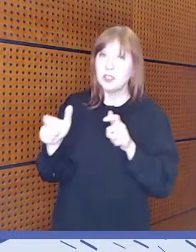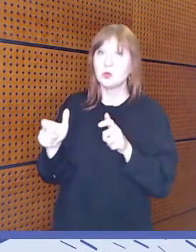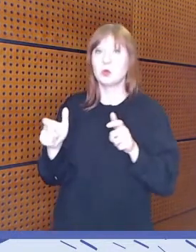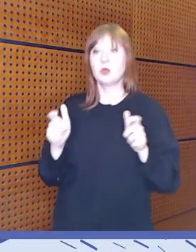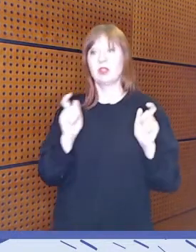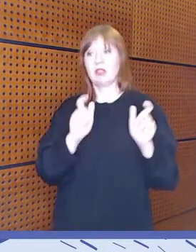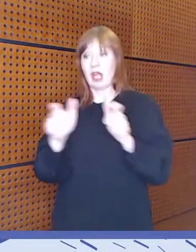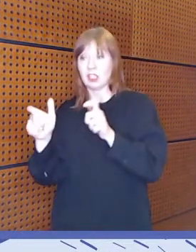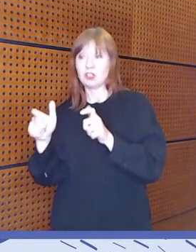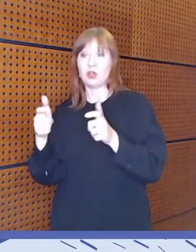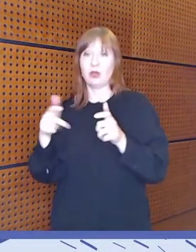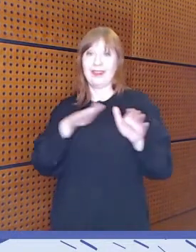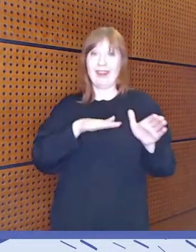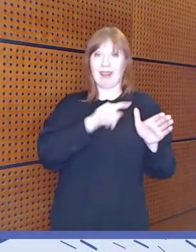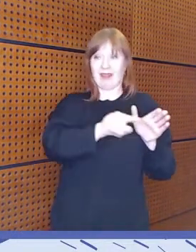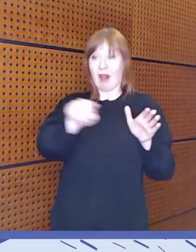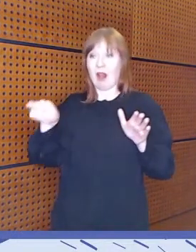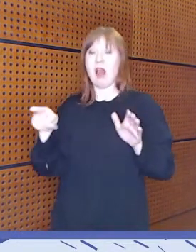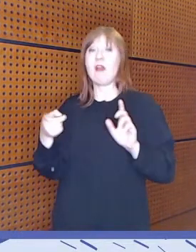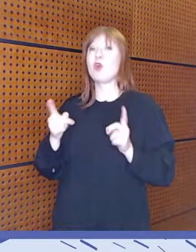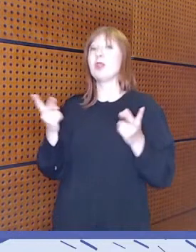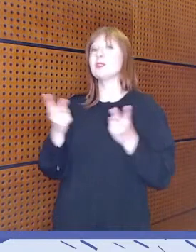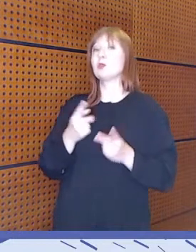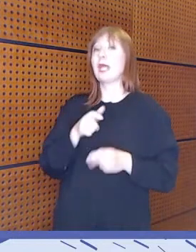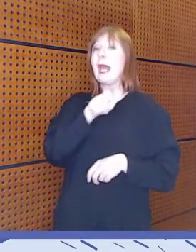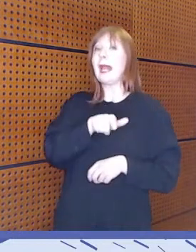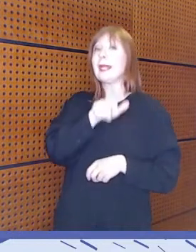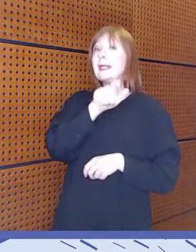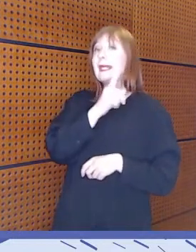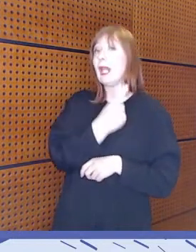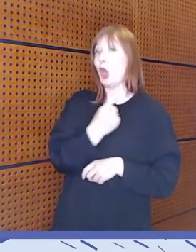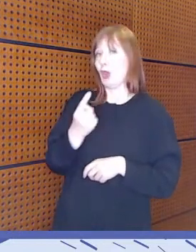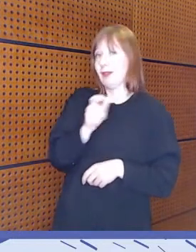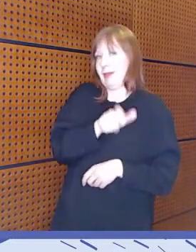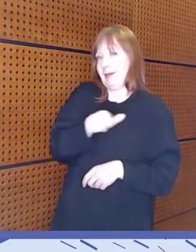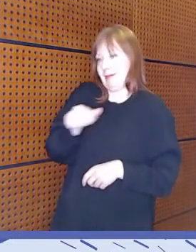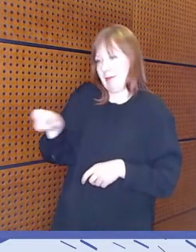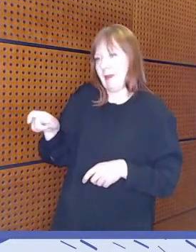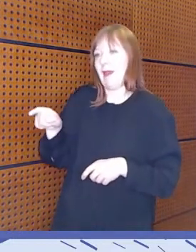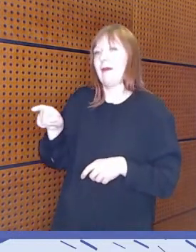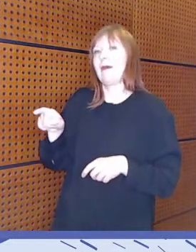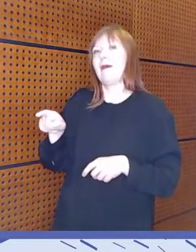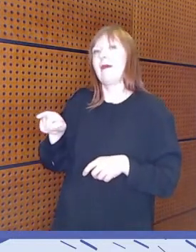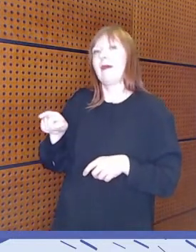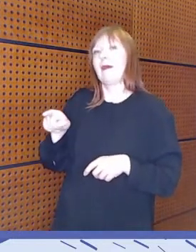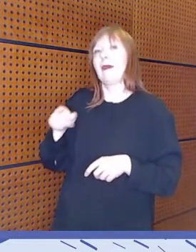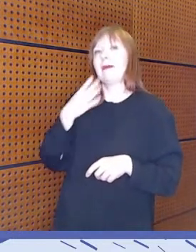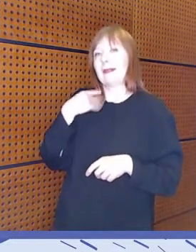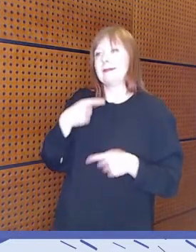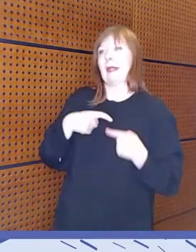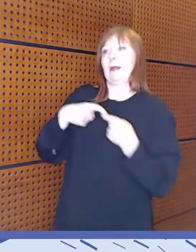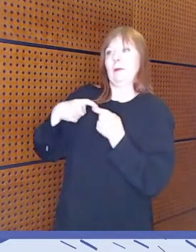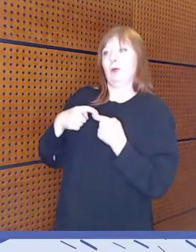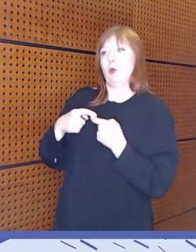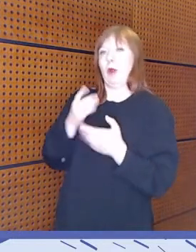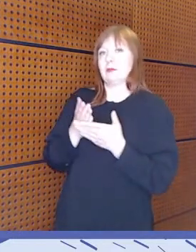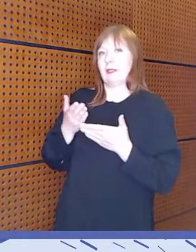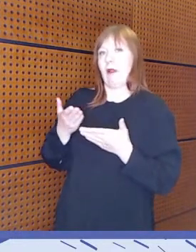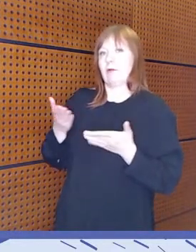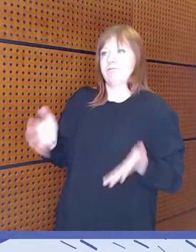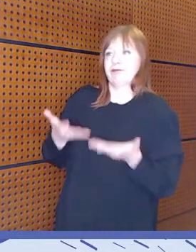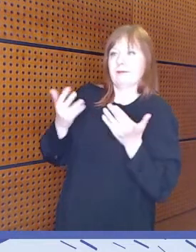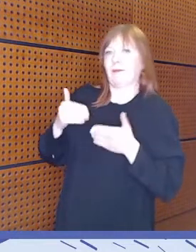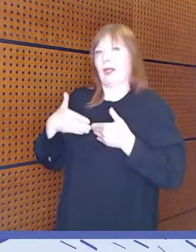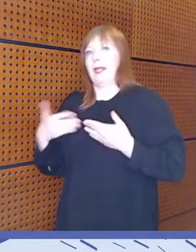toimijakentällä voi olla yksittäisiä ihmisiä, joiden työn varassa se asia edistäminen on. Selkeästi